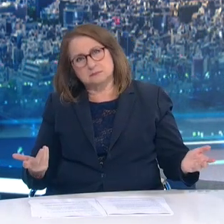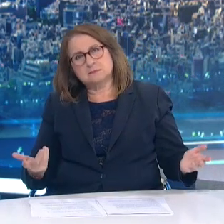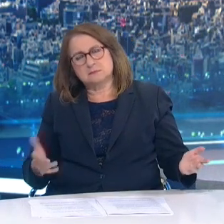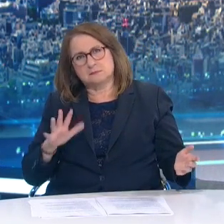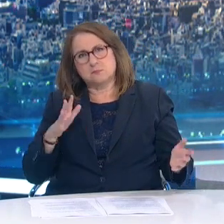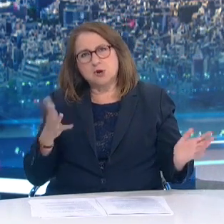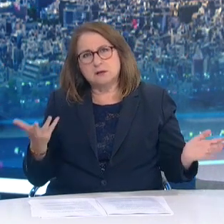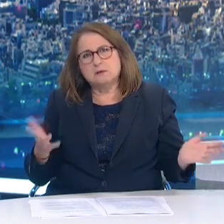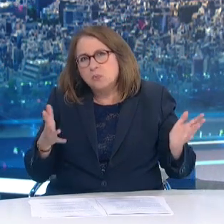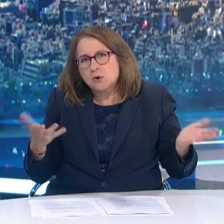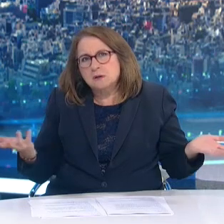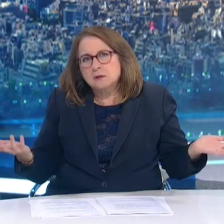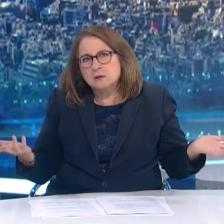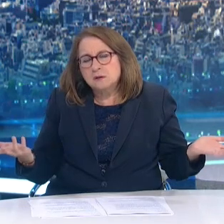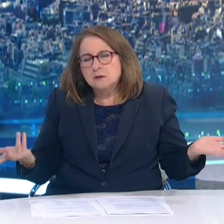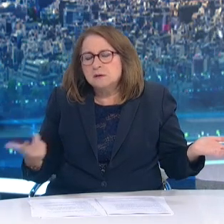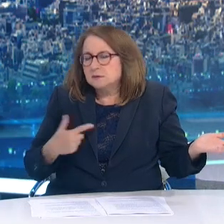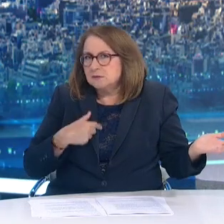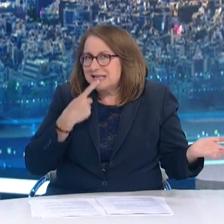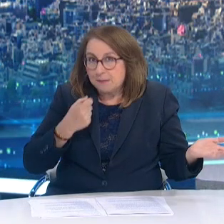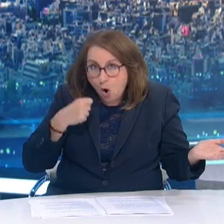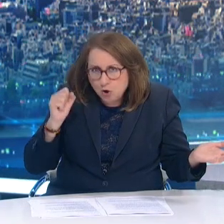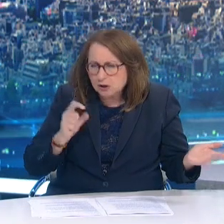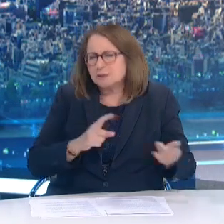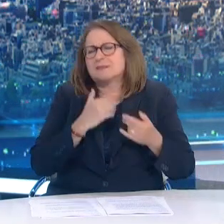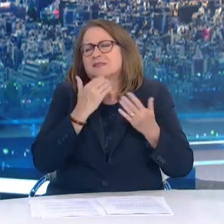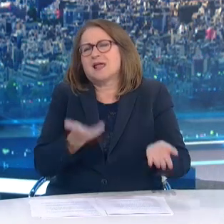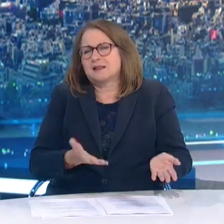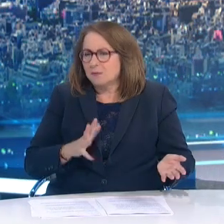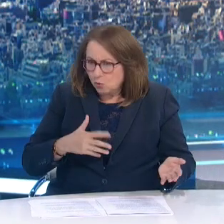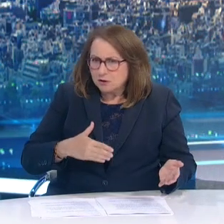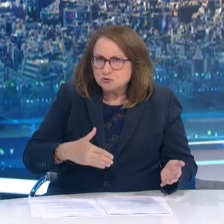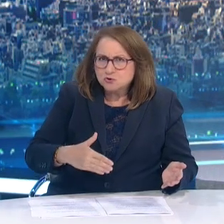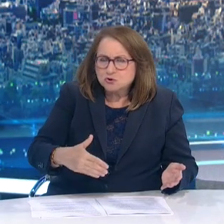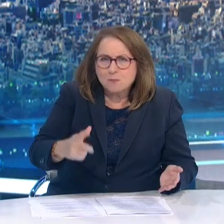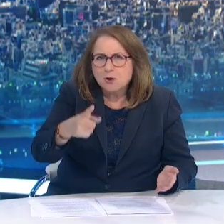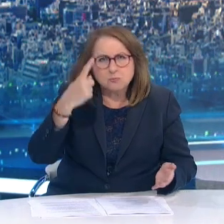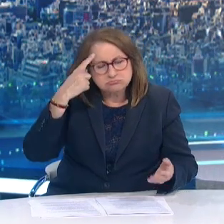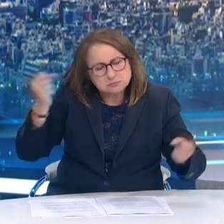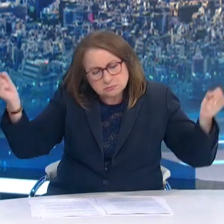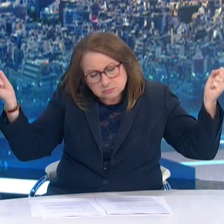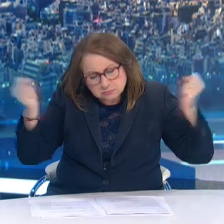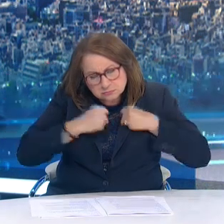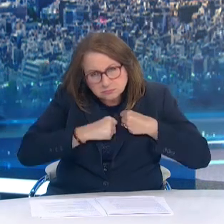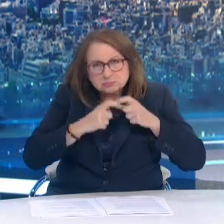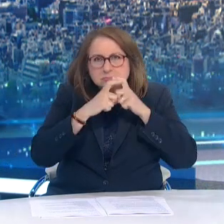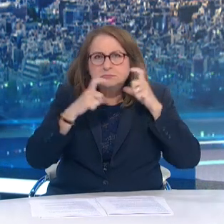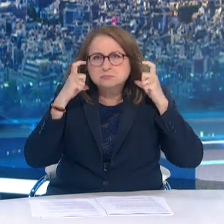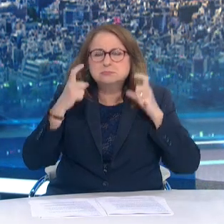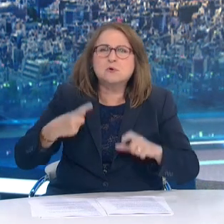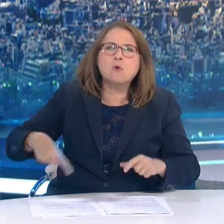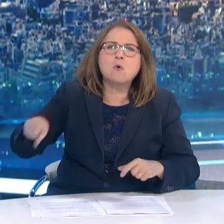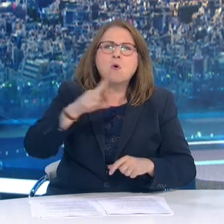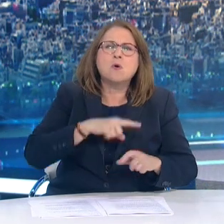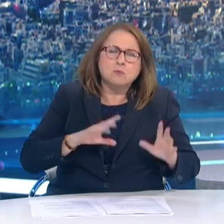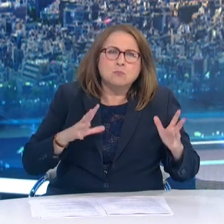ενδεχόμενο Στο μέλλον Εφόσον έχουμε επιβάρυνση της επιδημιολογικής εικόνας Να επανέλθει η μάσκα Όπως και